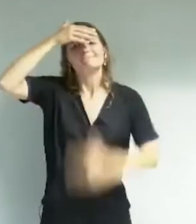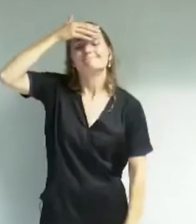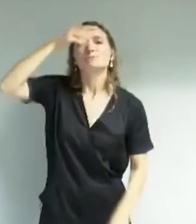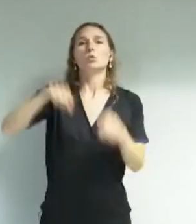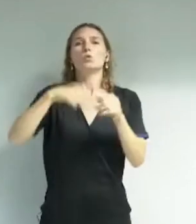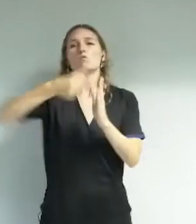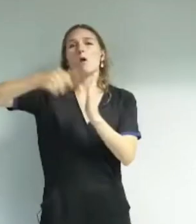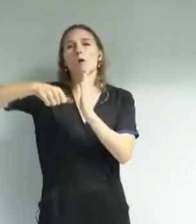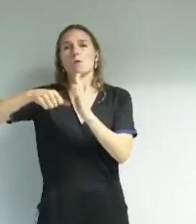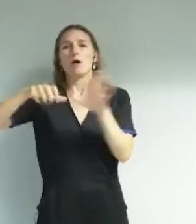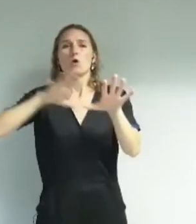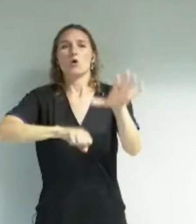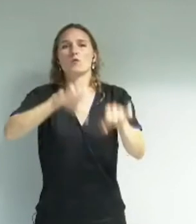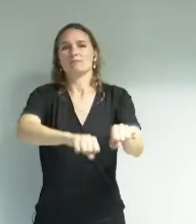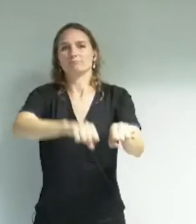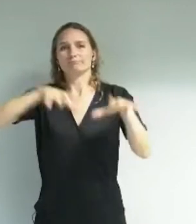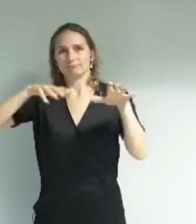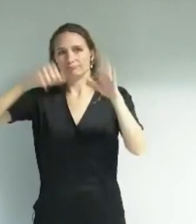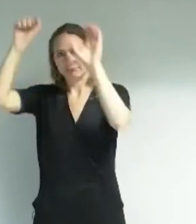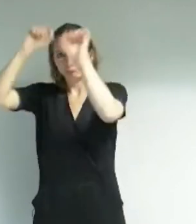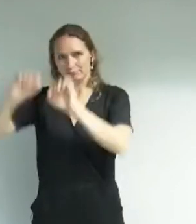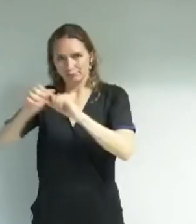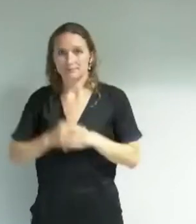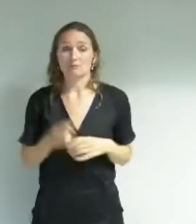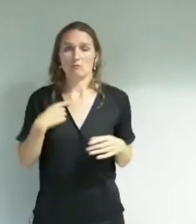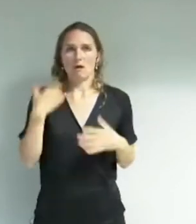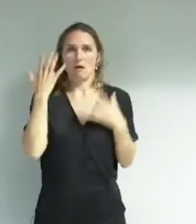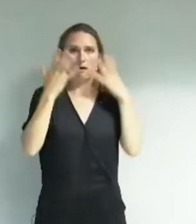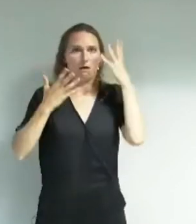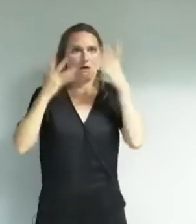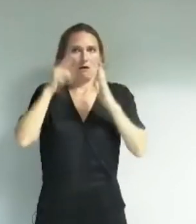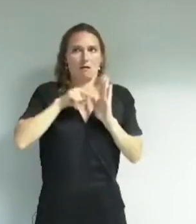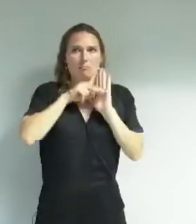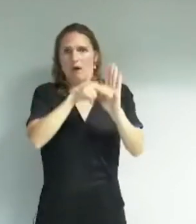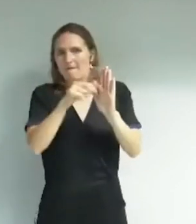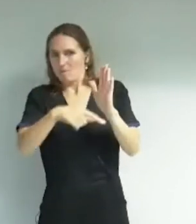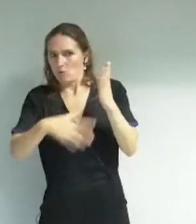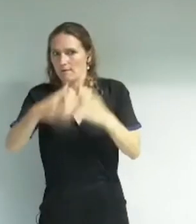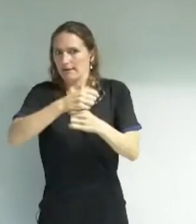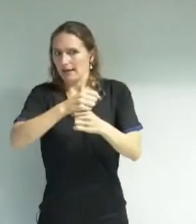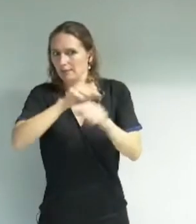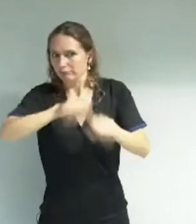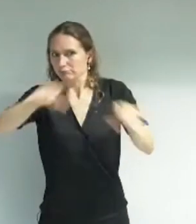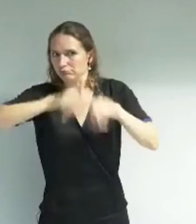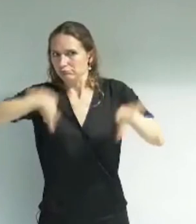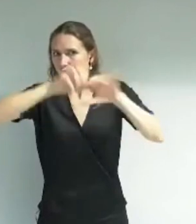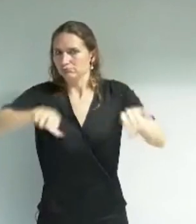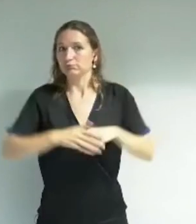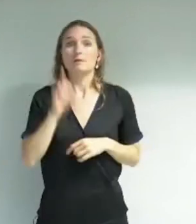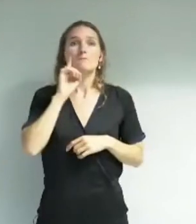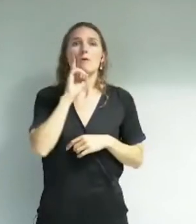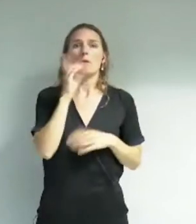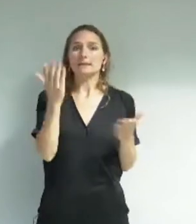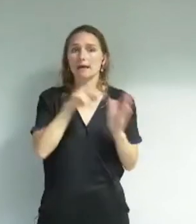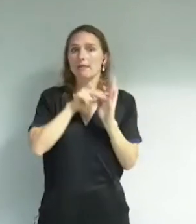nous sommes inquiets de ces normes et de cet encadrement que vous mettez en place qui vont accorder des